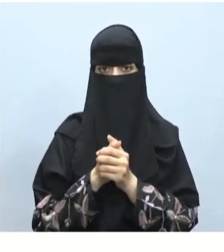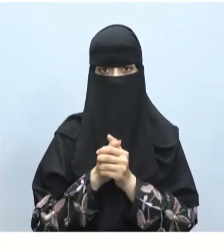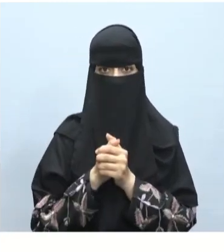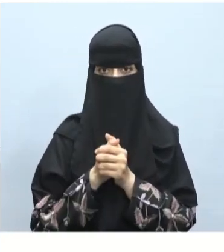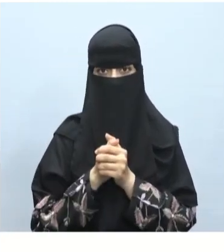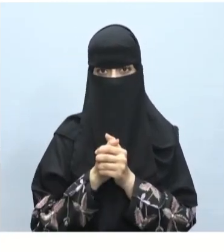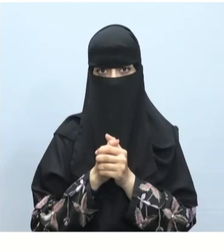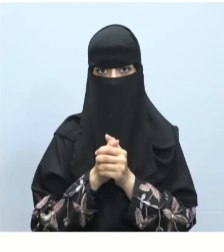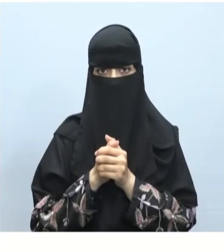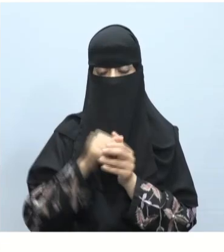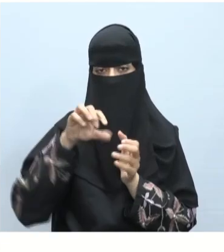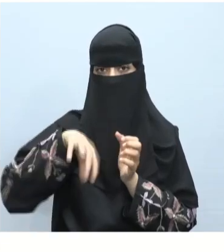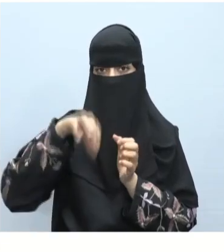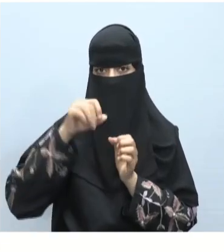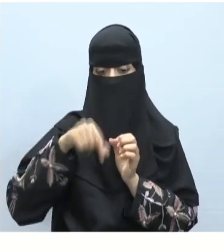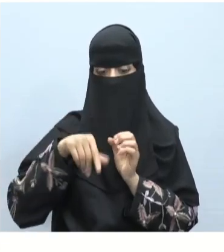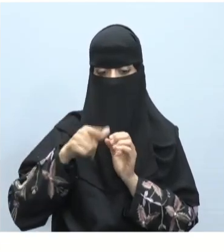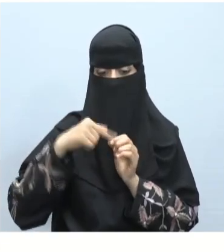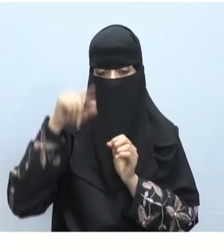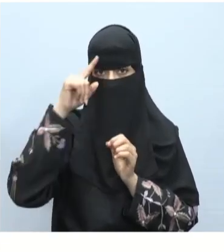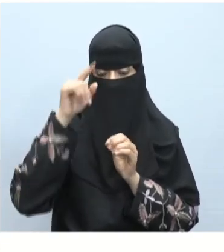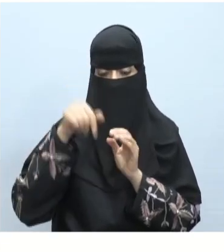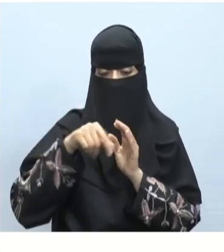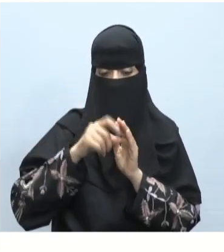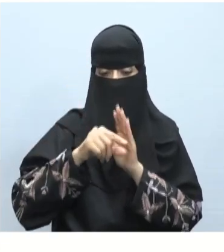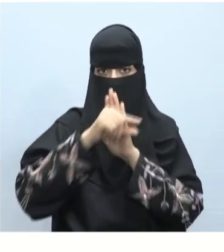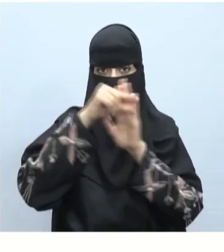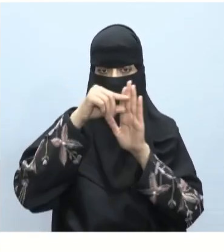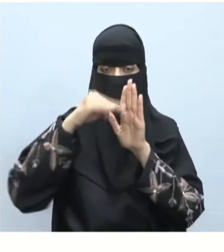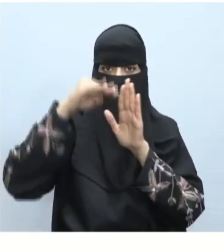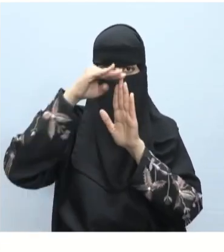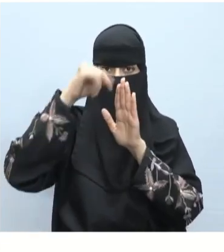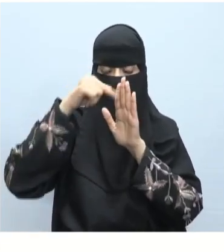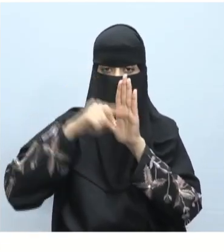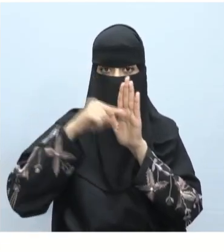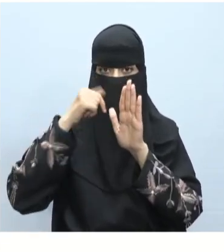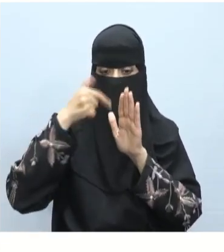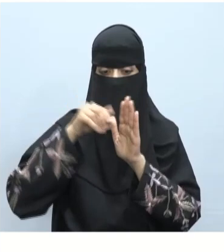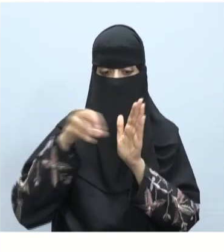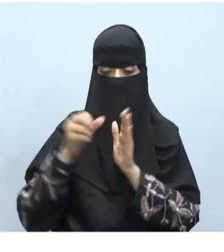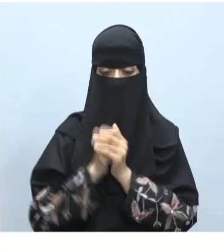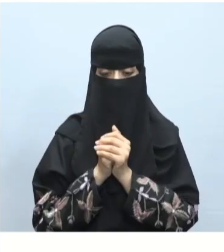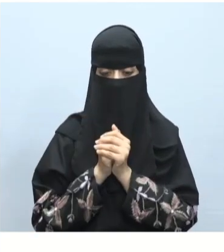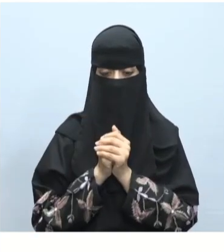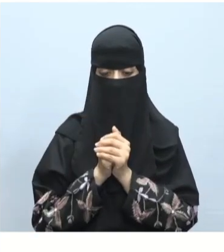التي تظهر واخترنا على سبيل المثال نمط رأس موضوع فرعي